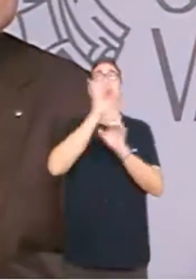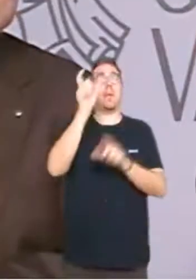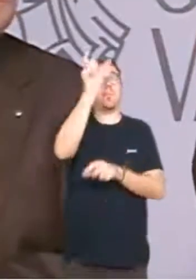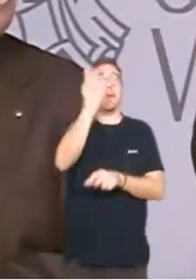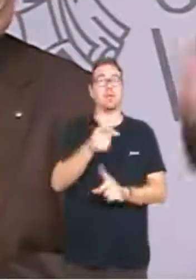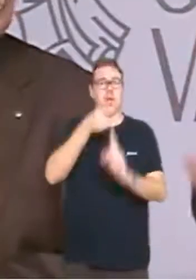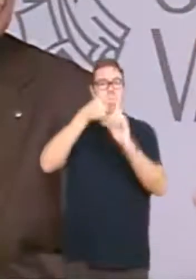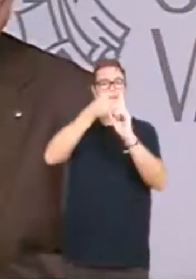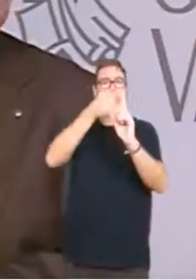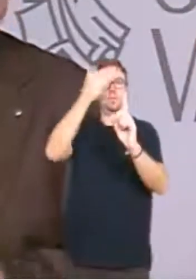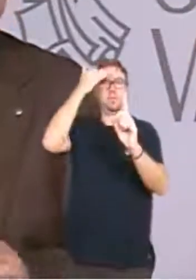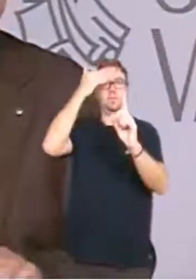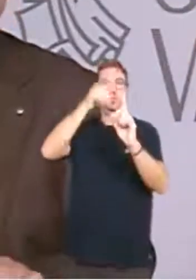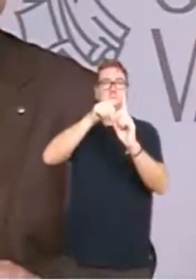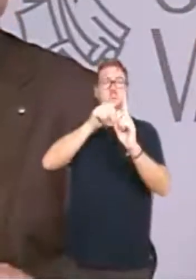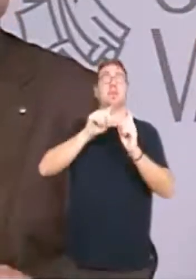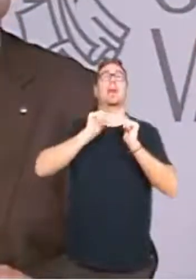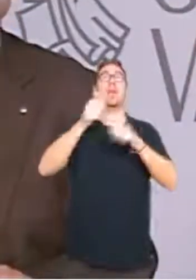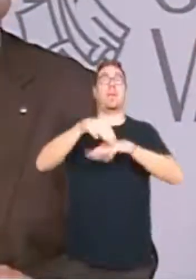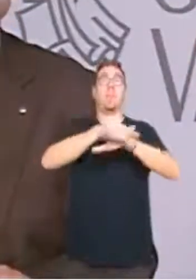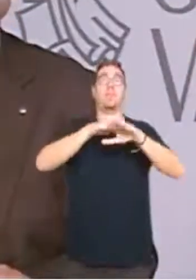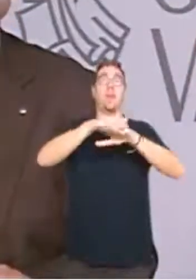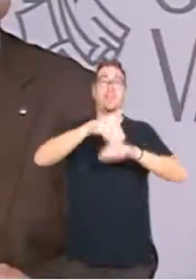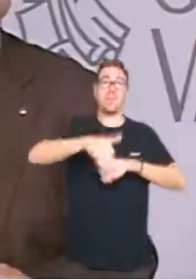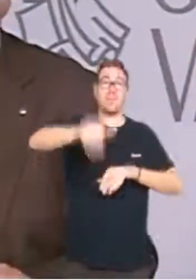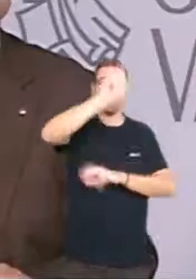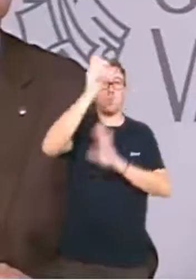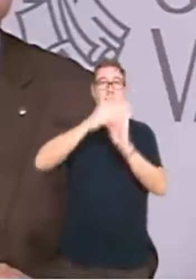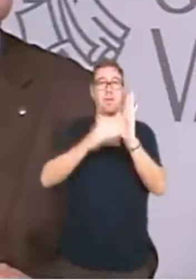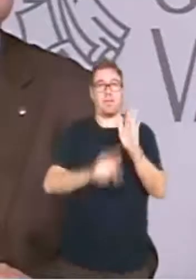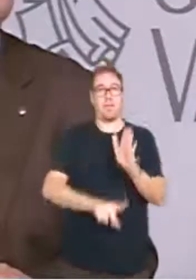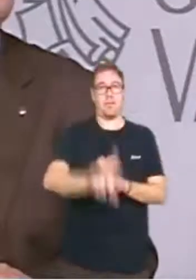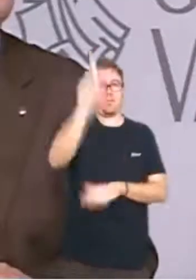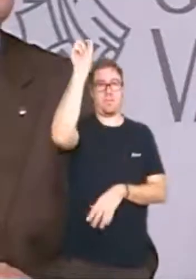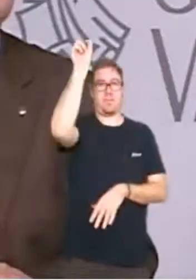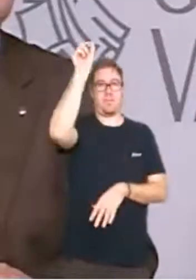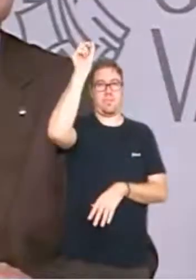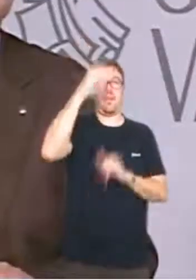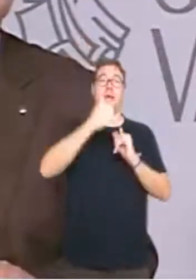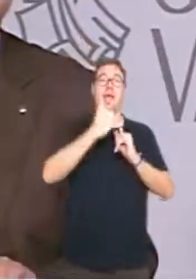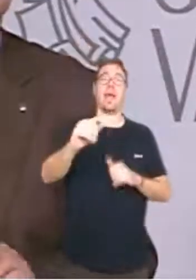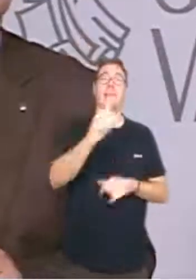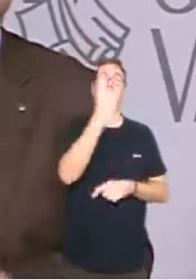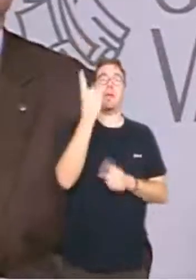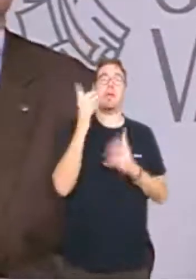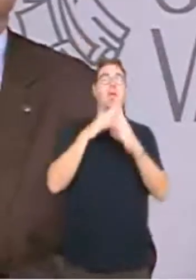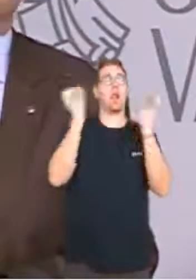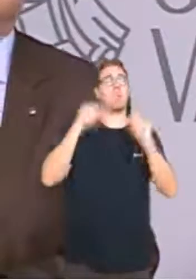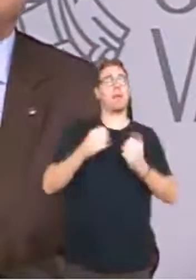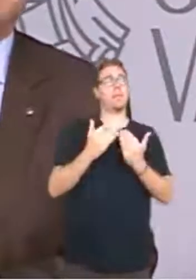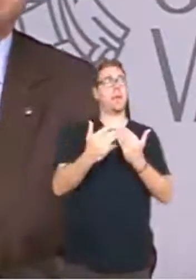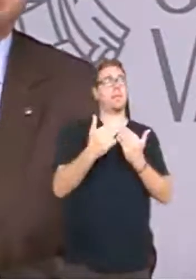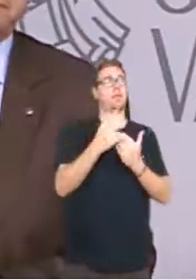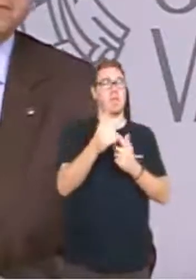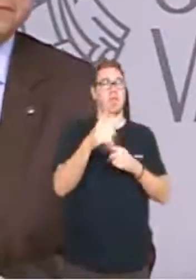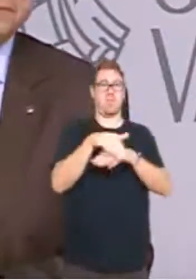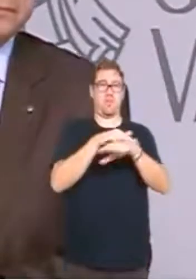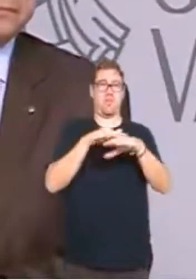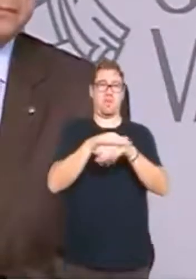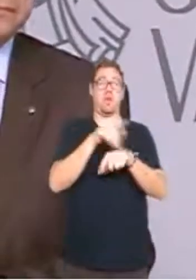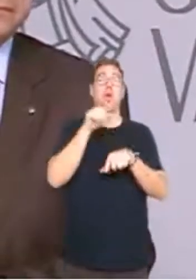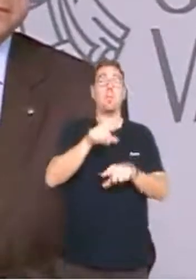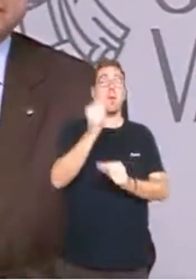i senta les bases del futur d'aquesta comunitat. En l'eix primer del pacte del Botànic, perquè aquests són uns pressupostos